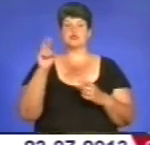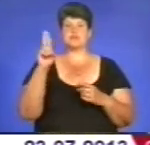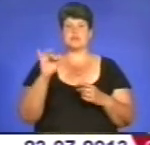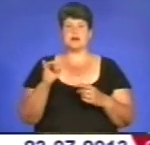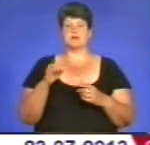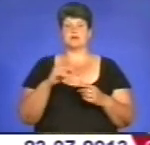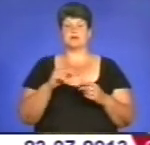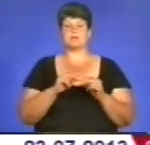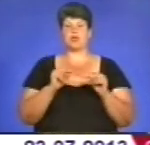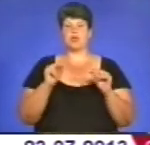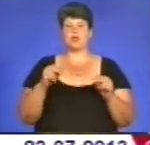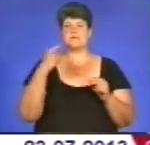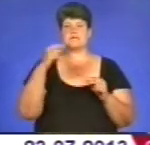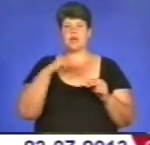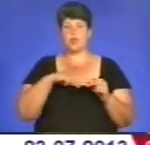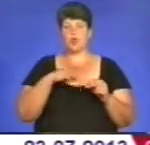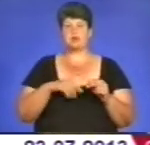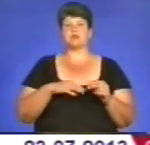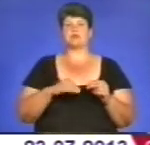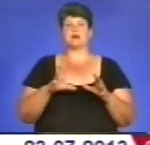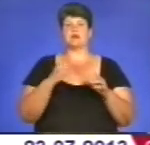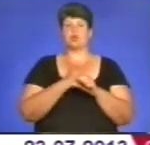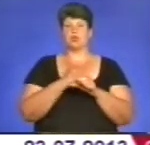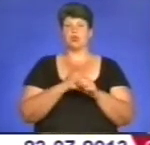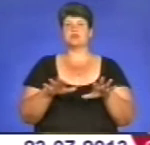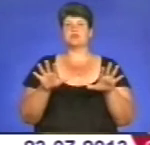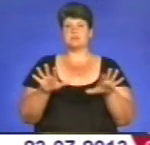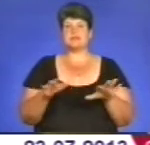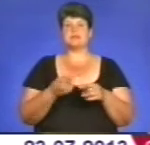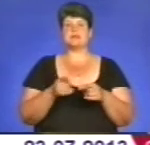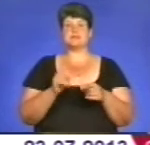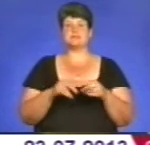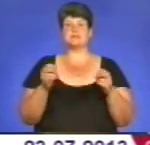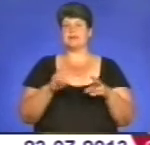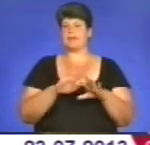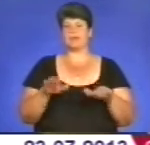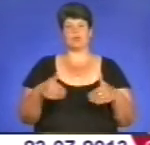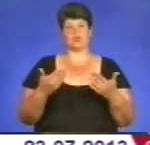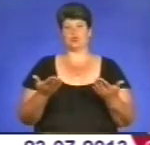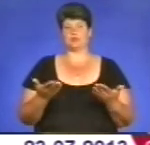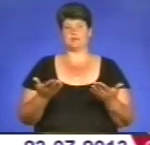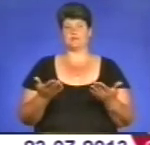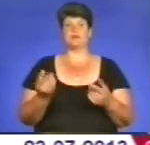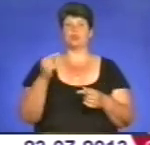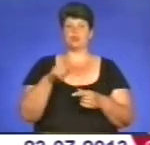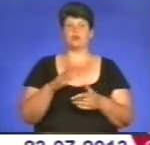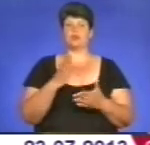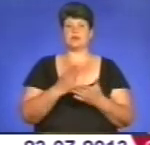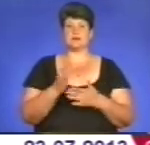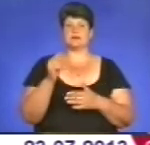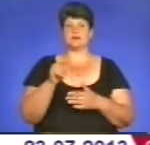психологів, але робочих місць, як таких вільних вакансій, на ті спеціальності не пропонується. От і через то є така